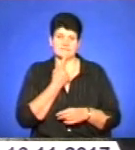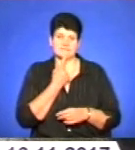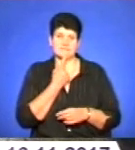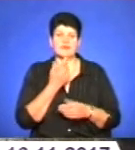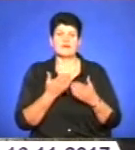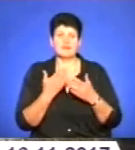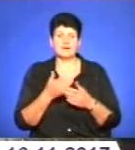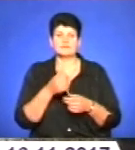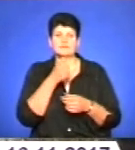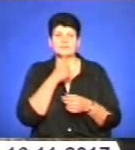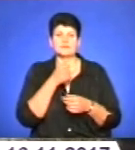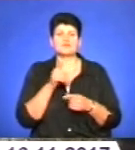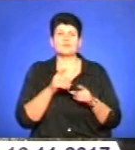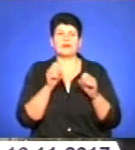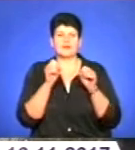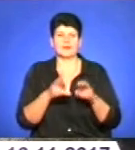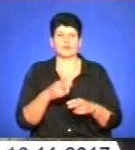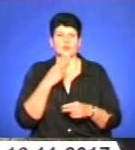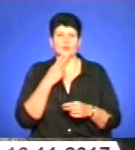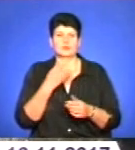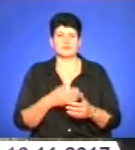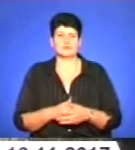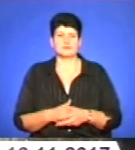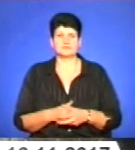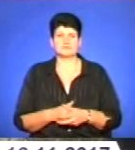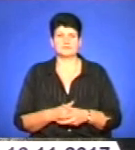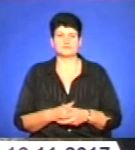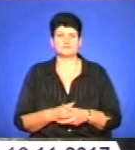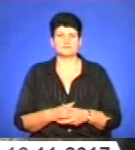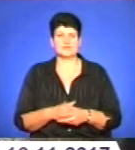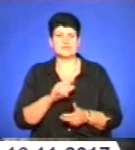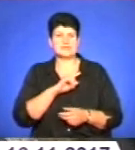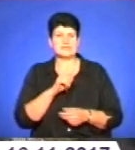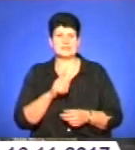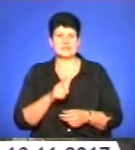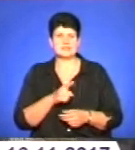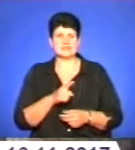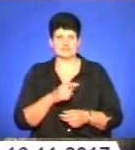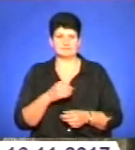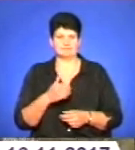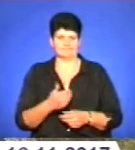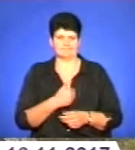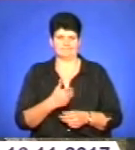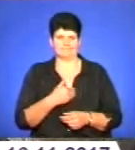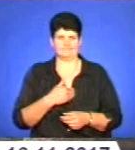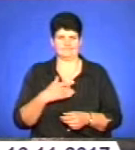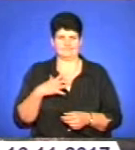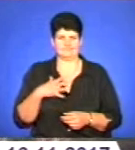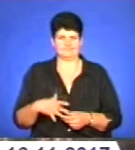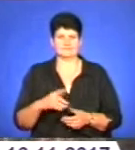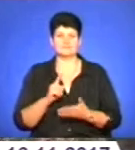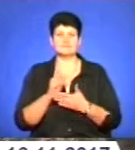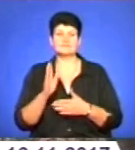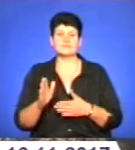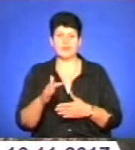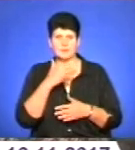які методи ви знаєте для того, щоб кинути палити? Сила волі має бути. А багато